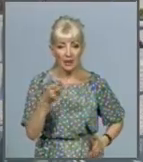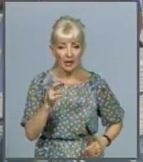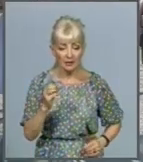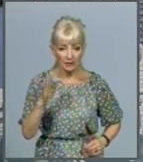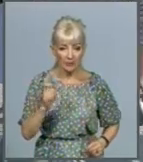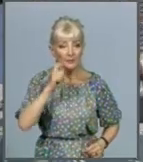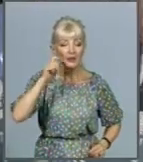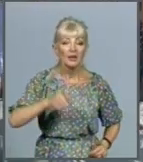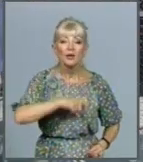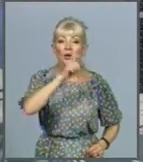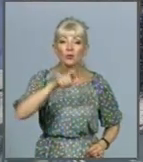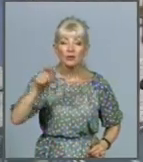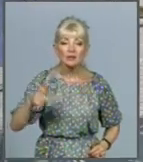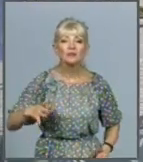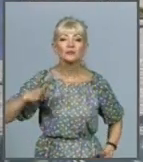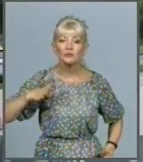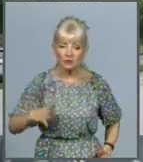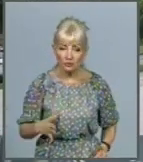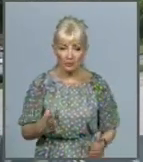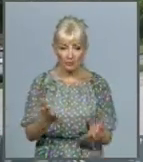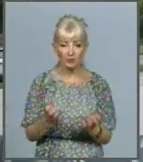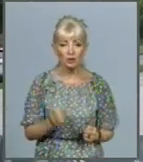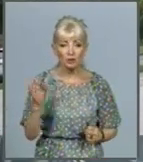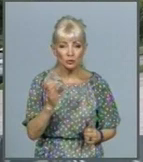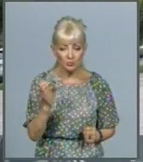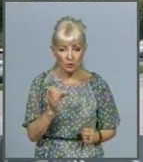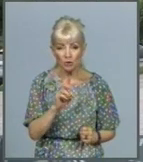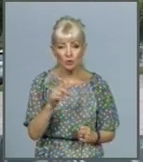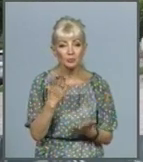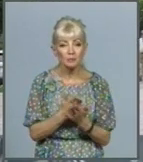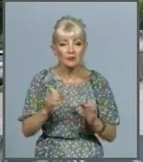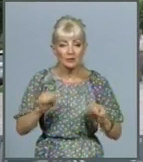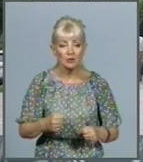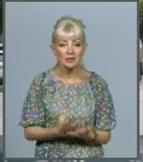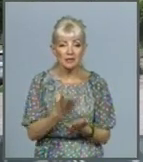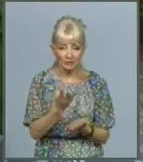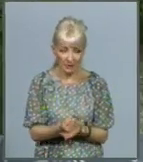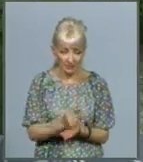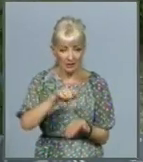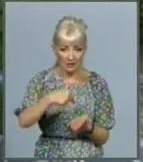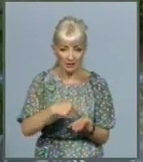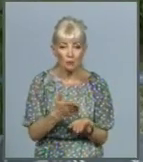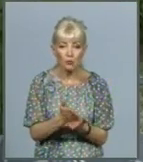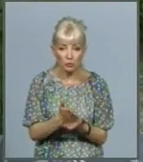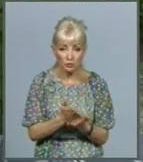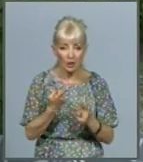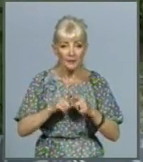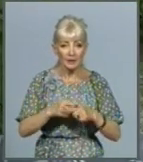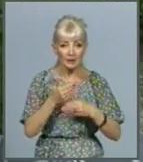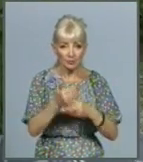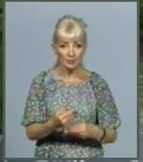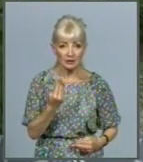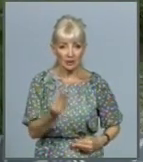українців вимушені отримувати субсидію, щоб мати змогу сплатити комунальні послуги. Наразі ця допомога надається як в